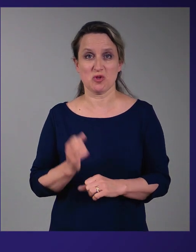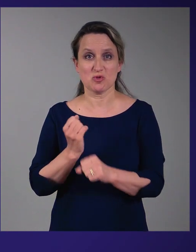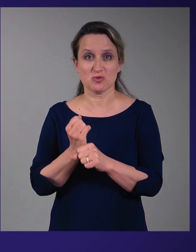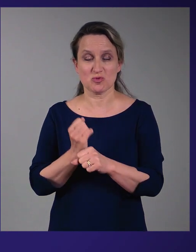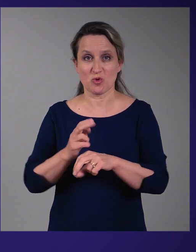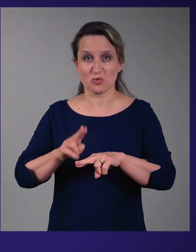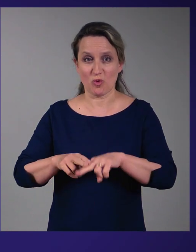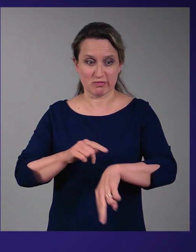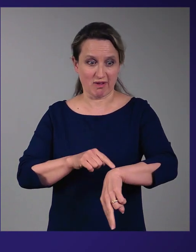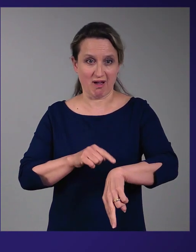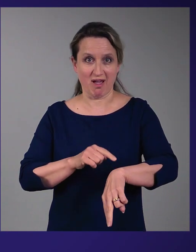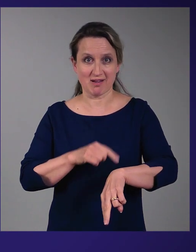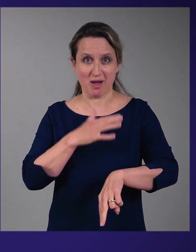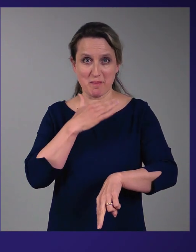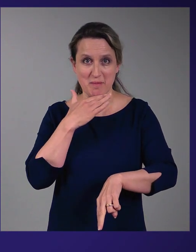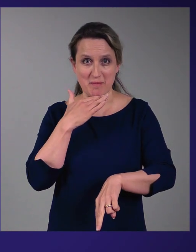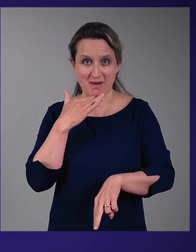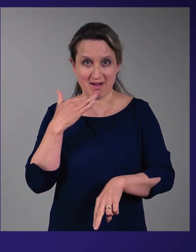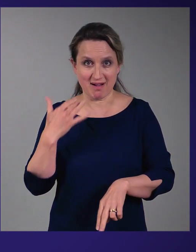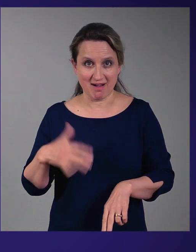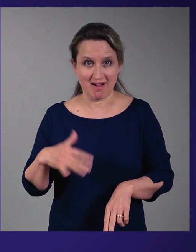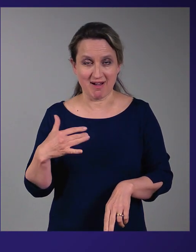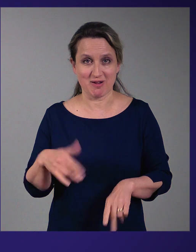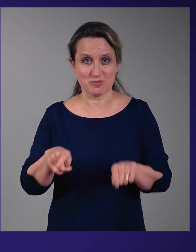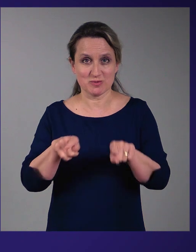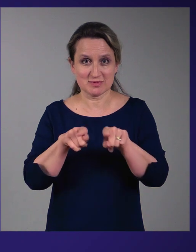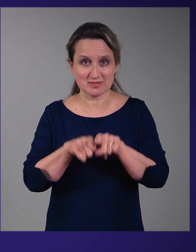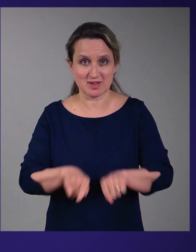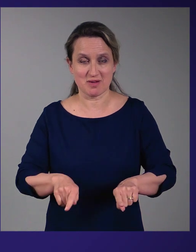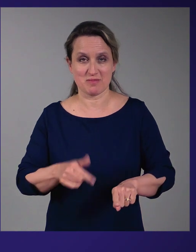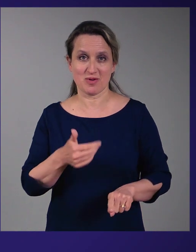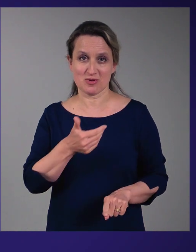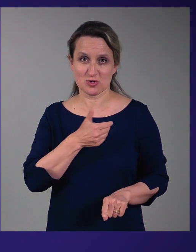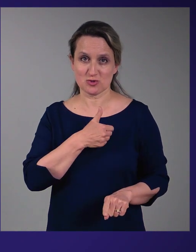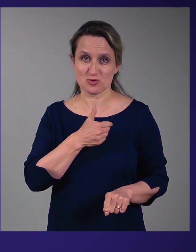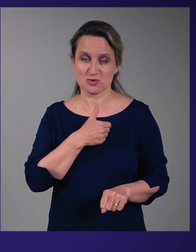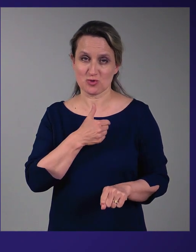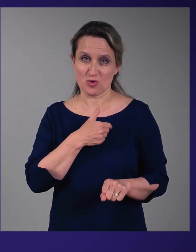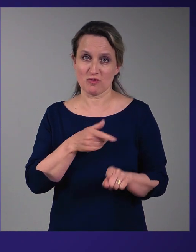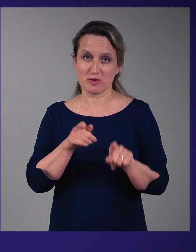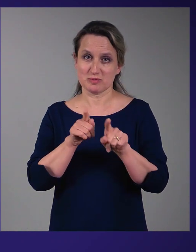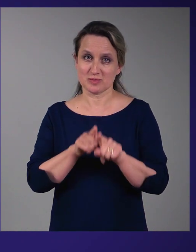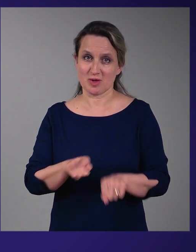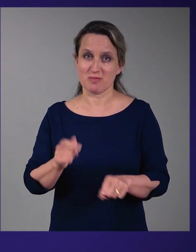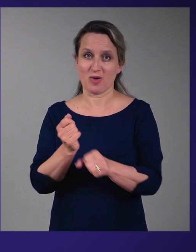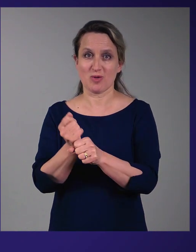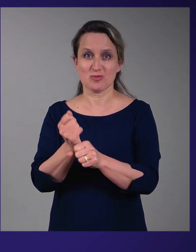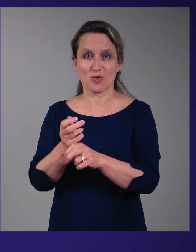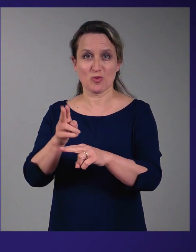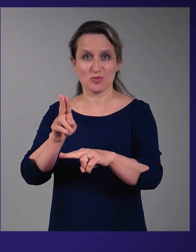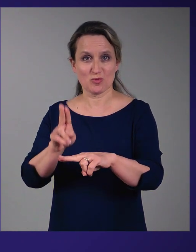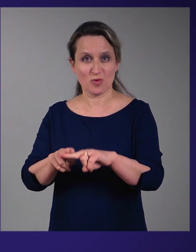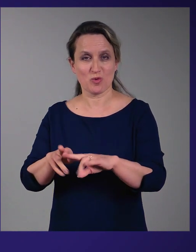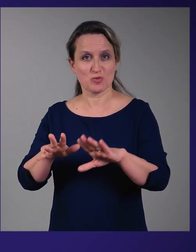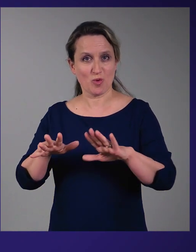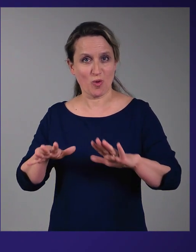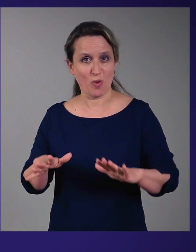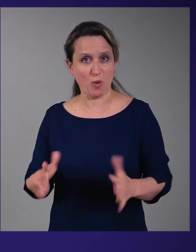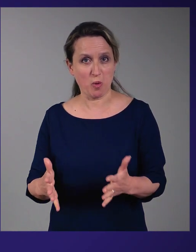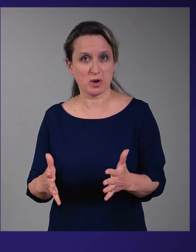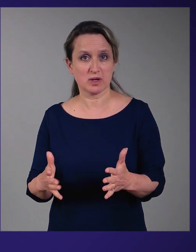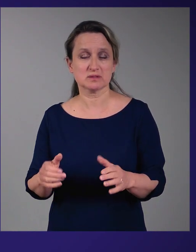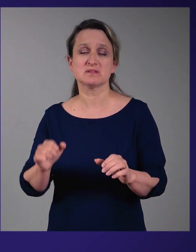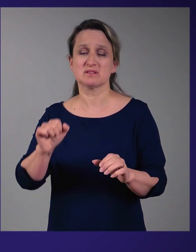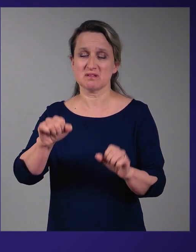palju osa oma ajast ja kus me samuti sooviksime, et seal oleksid väljakutsed,